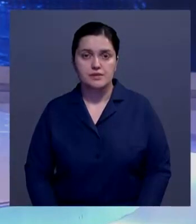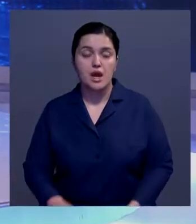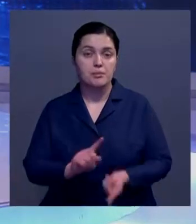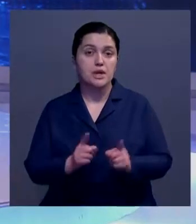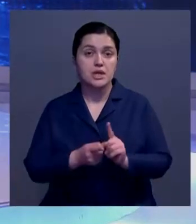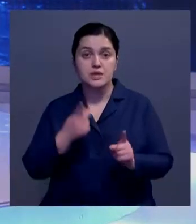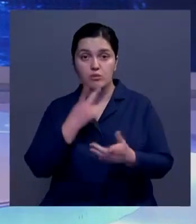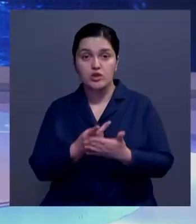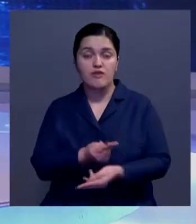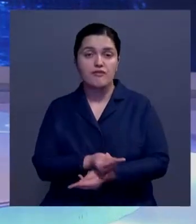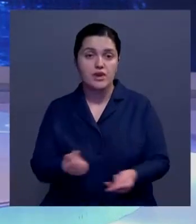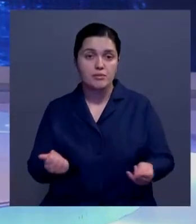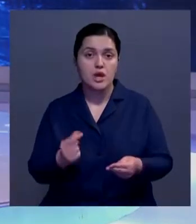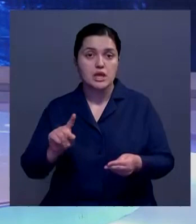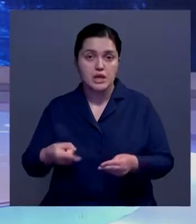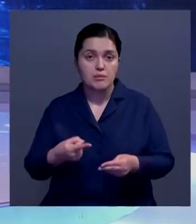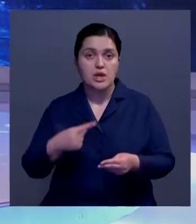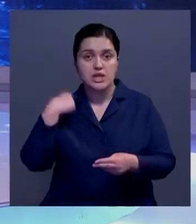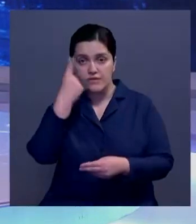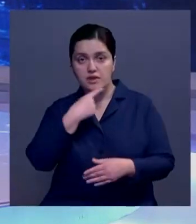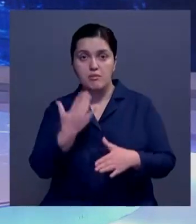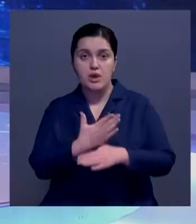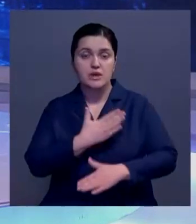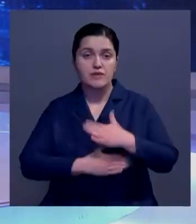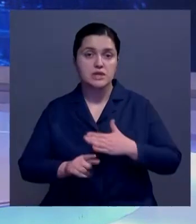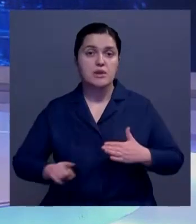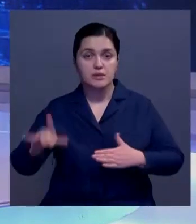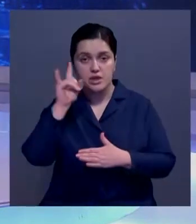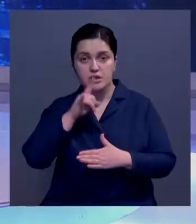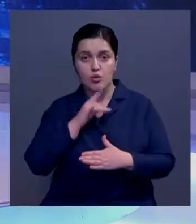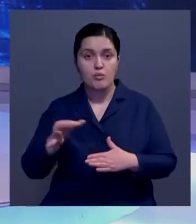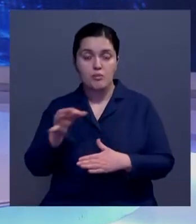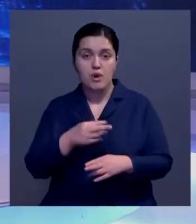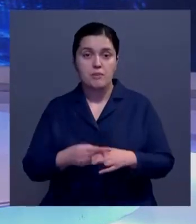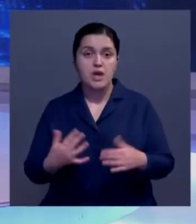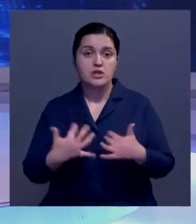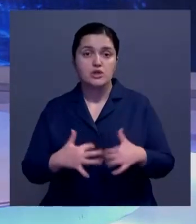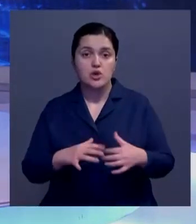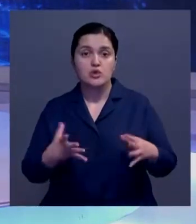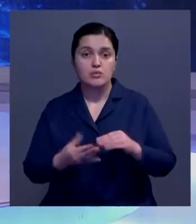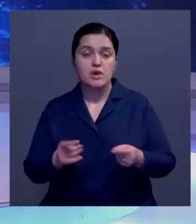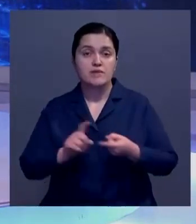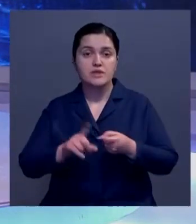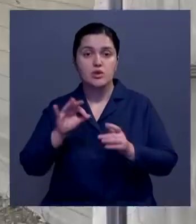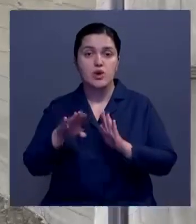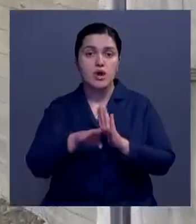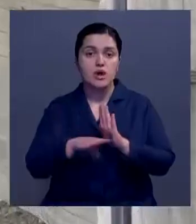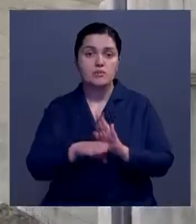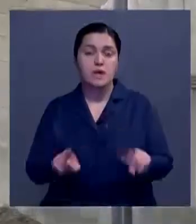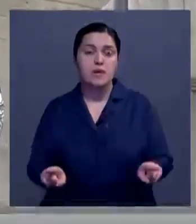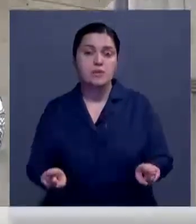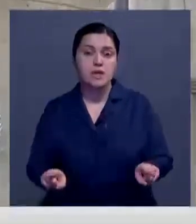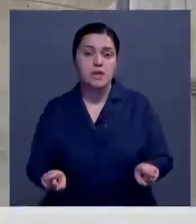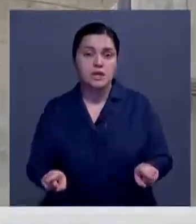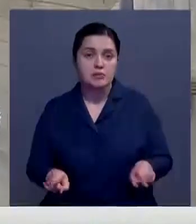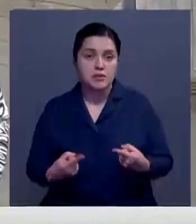Пересмотра выплат требуют индивидуальные помощники инвалидов в Западно-Казахстанской области. Как оказалось, рассчитывается сумма в зависимости от